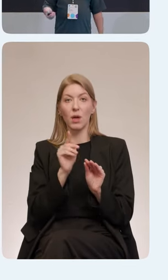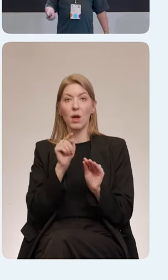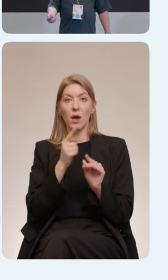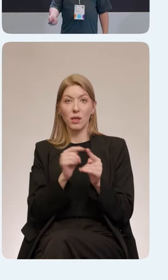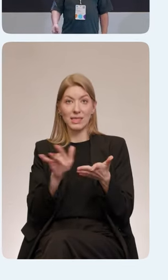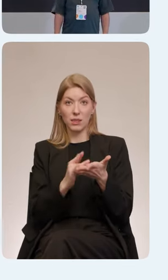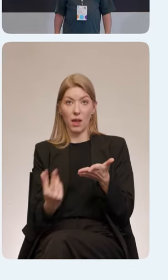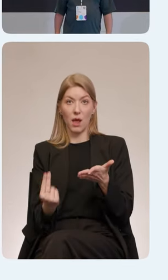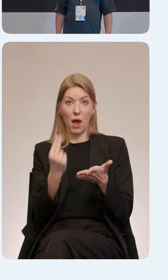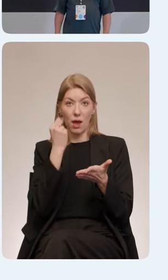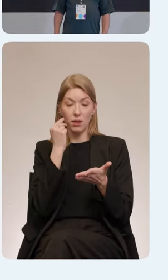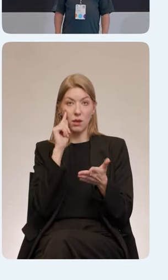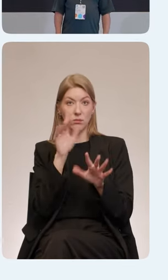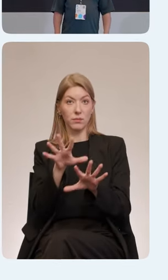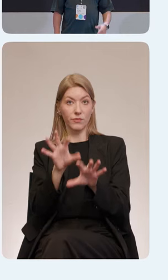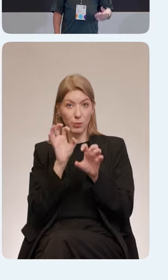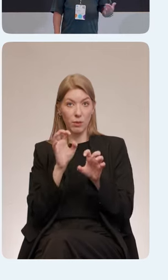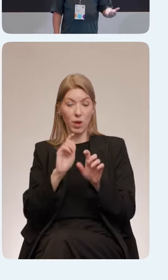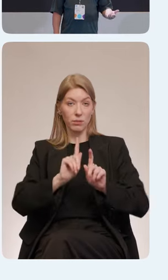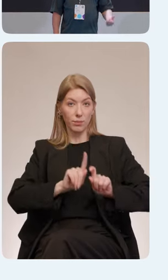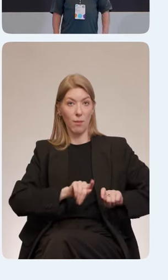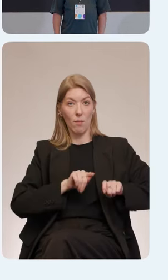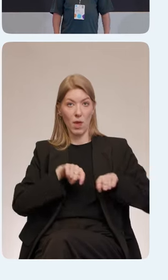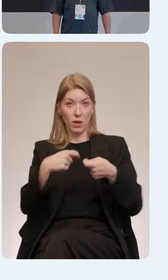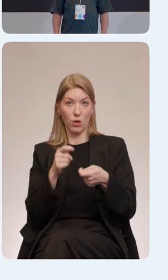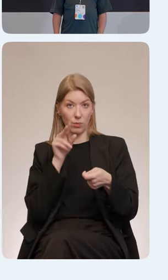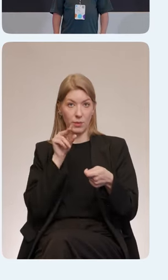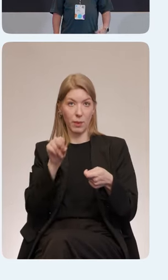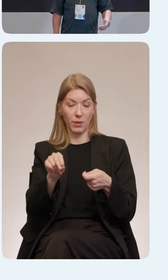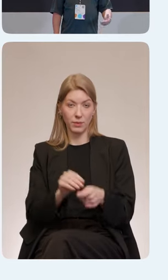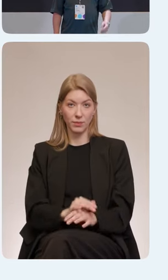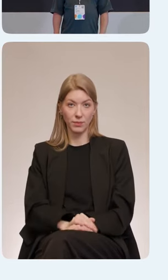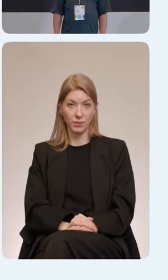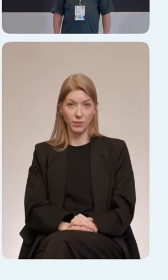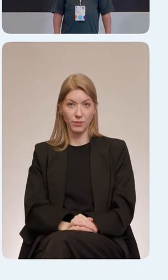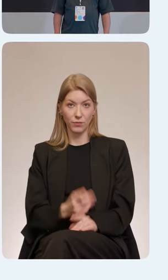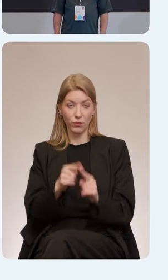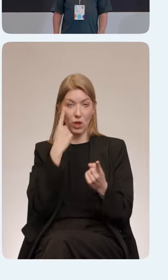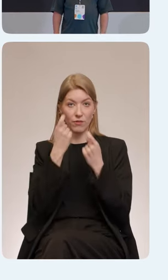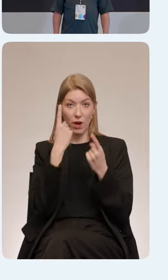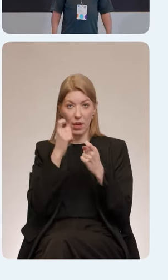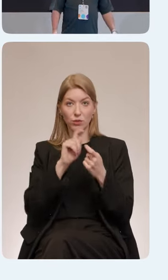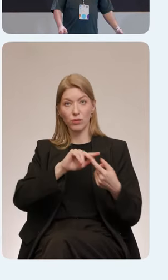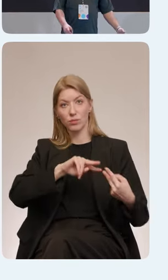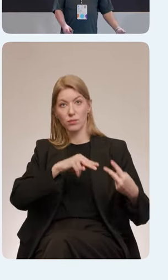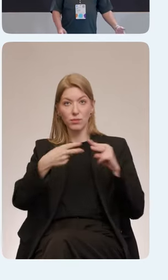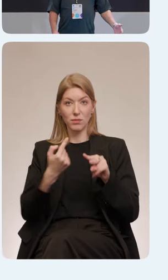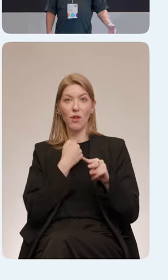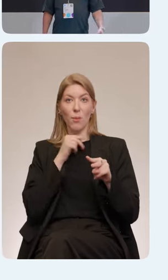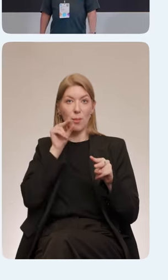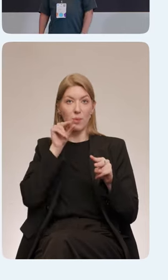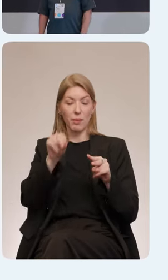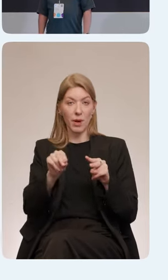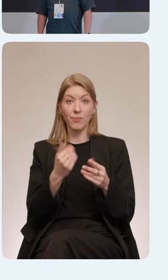сам скринридер, который выдает и озвучивает информацию. Вот. Пример того,